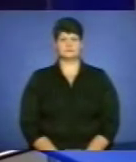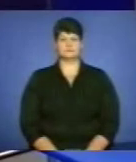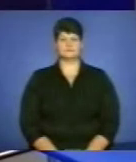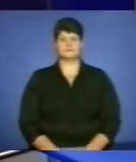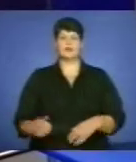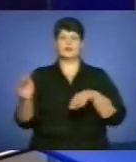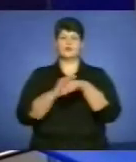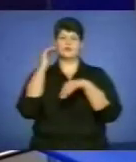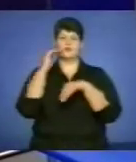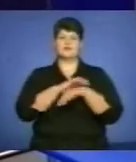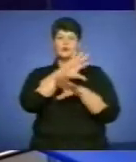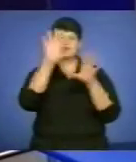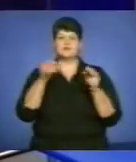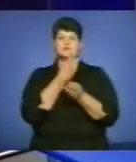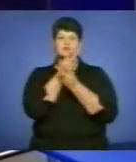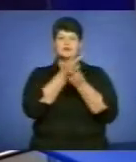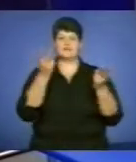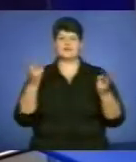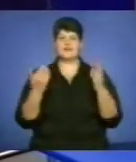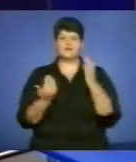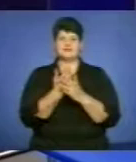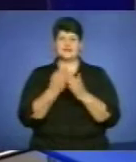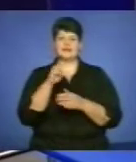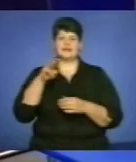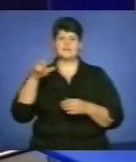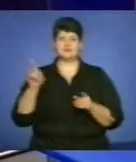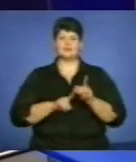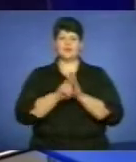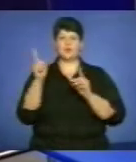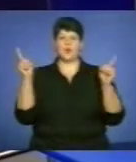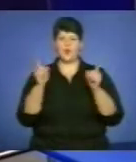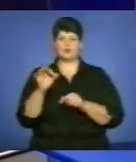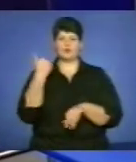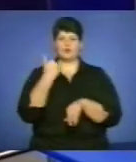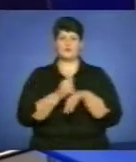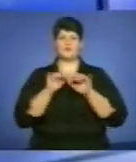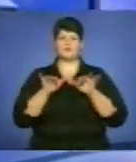Доброго вечора усім, хто дивиться «Вісті ТТБ». Спочатку коротко про головні події.